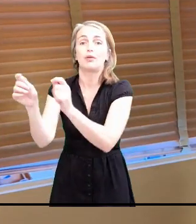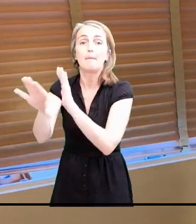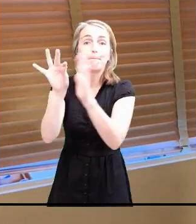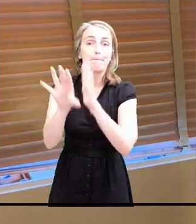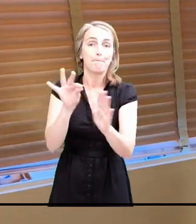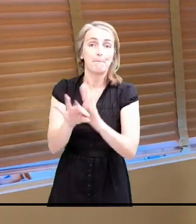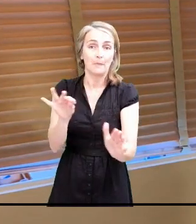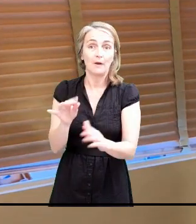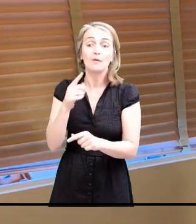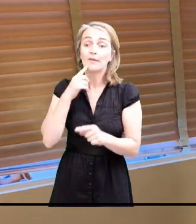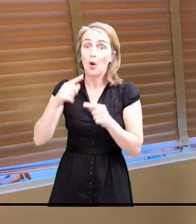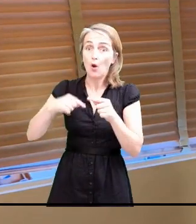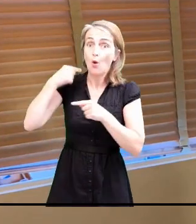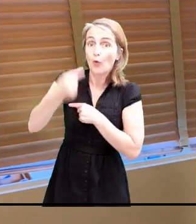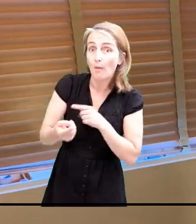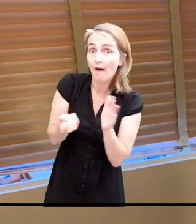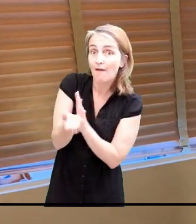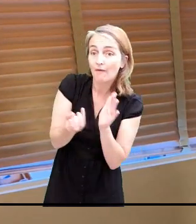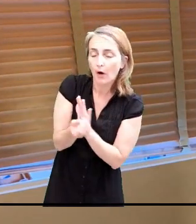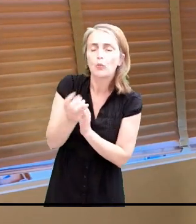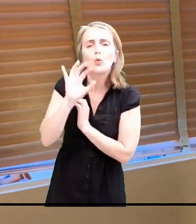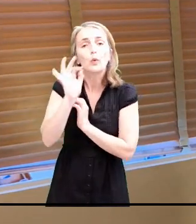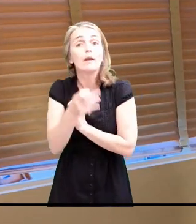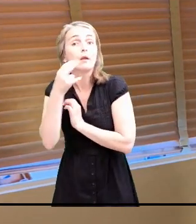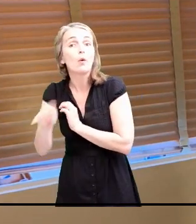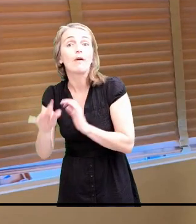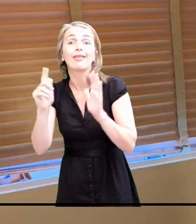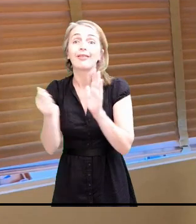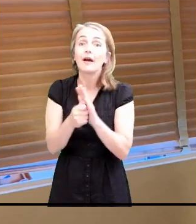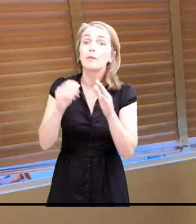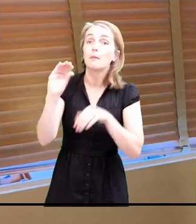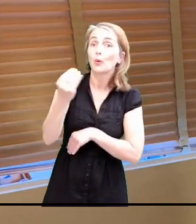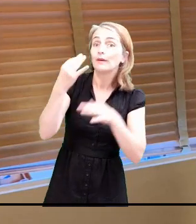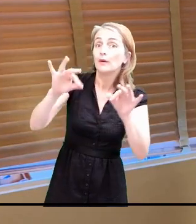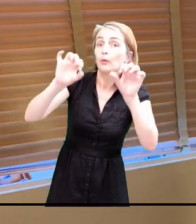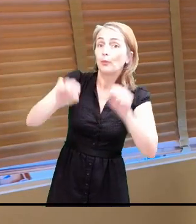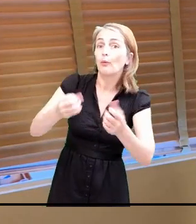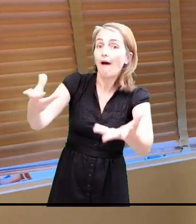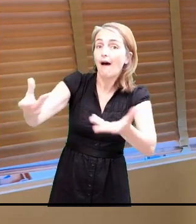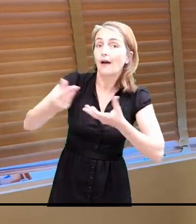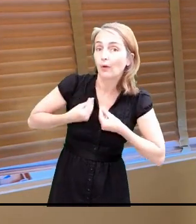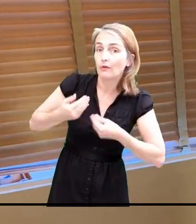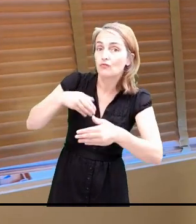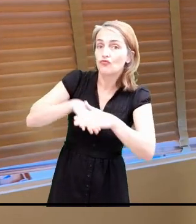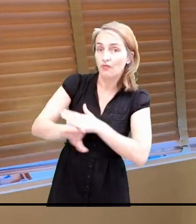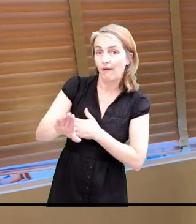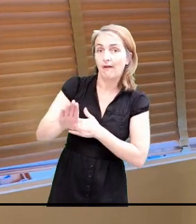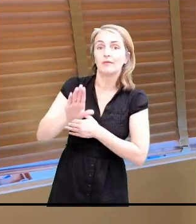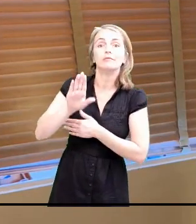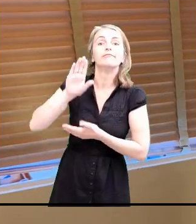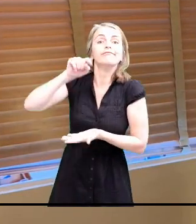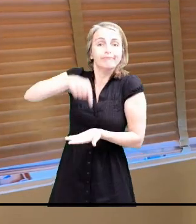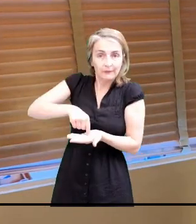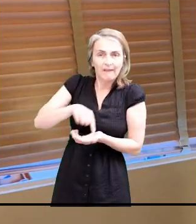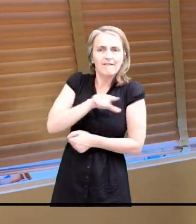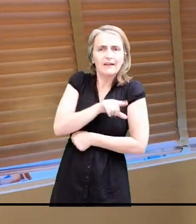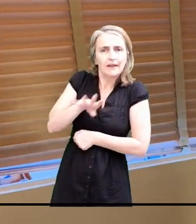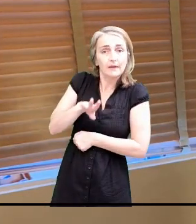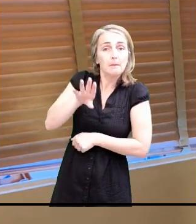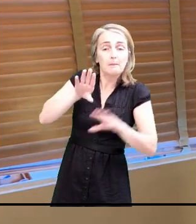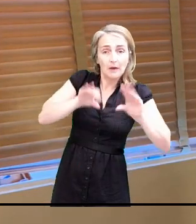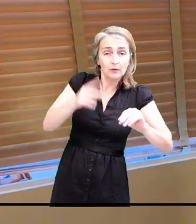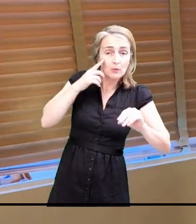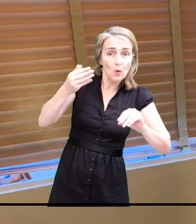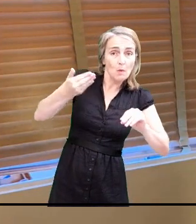vous dire dès vendredi matin si le mercredi 10, vous avez votre enfant retenu pour les 24 places de maternelle et